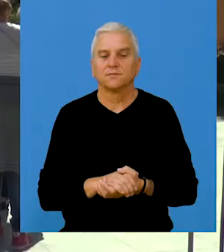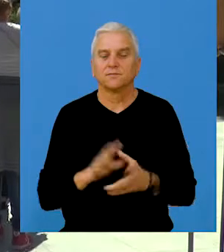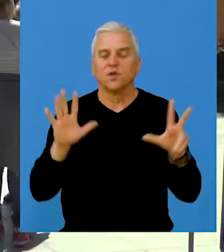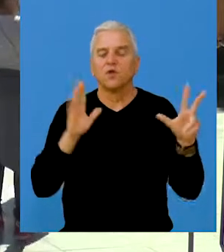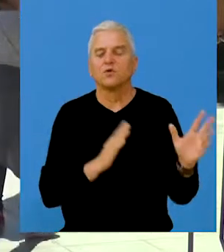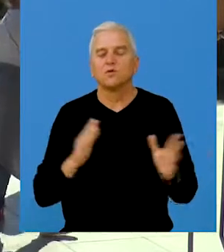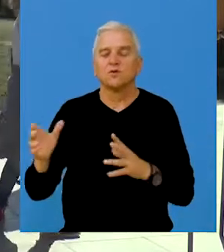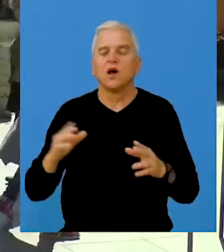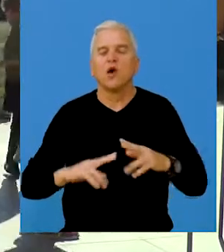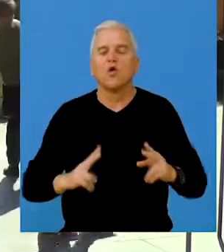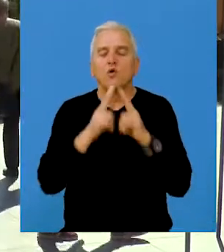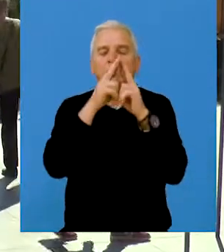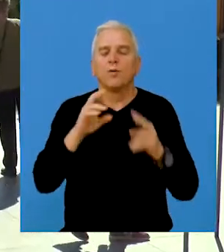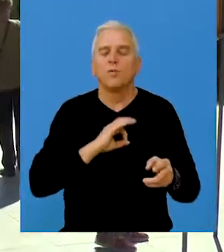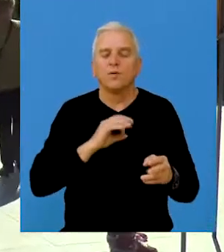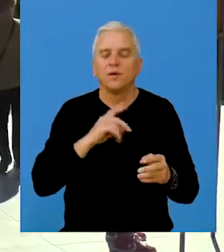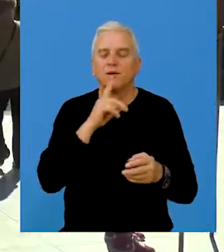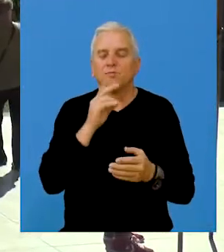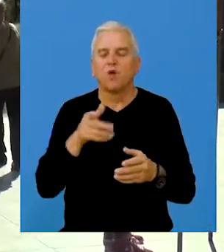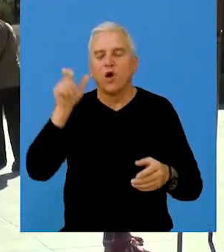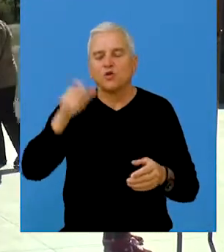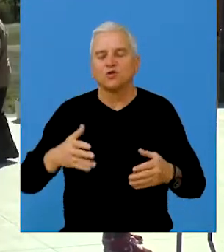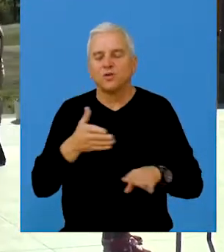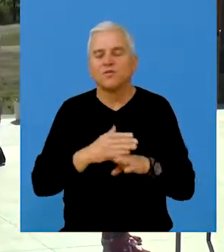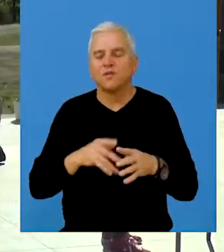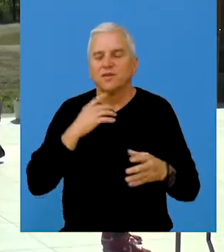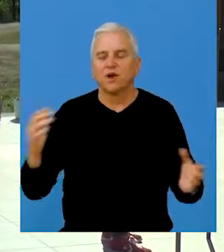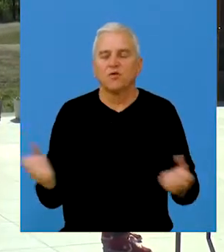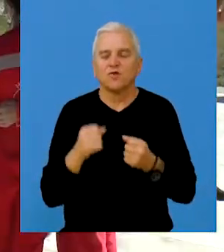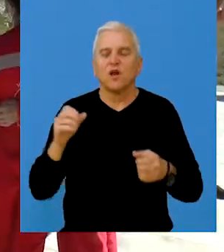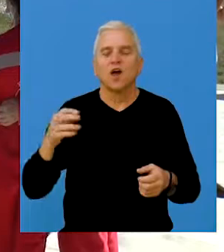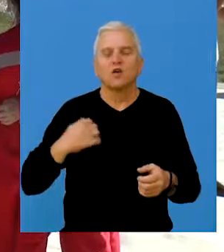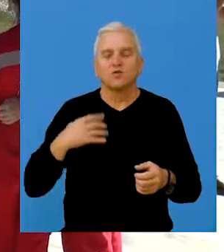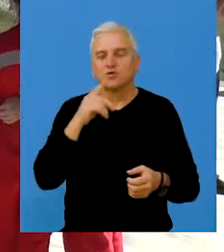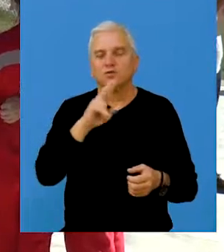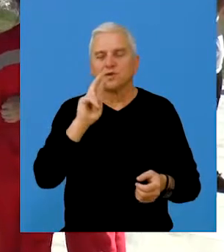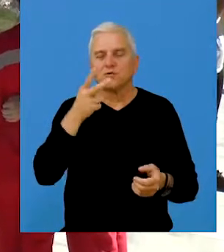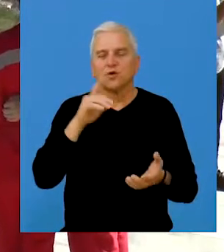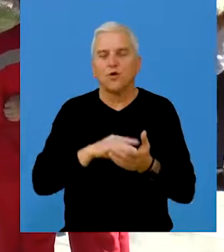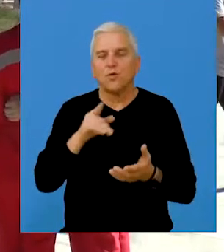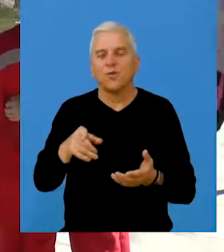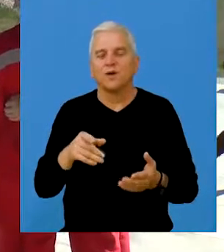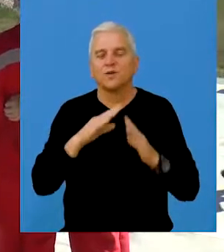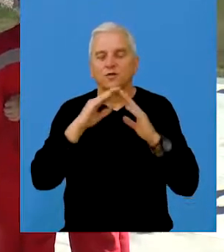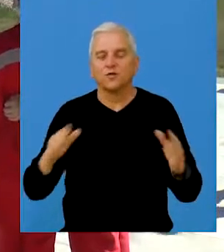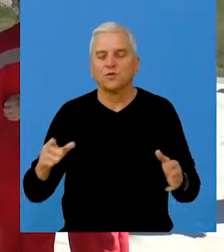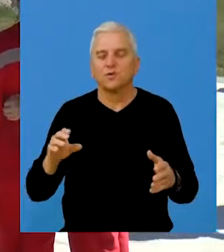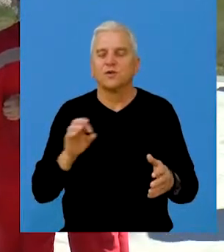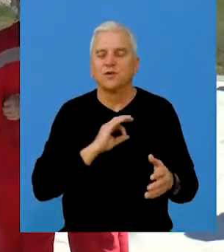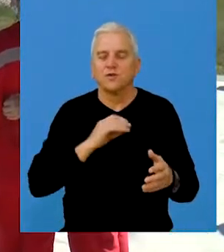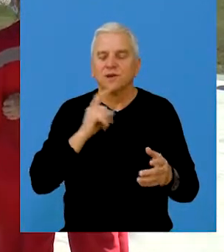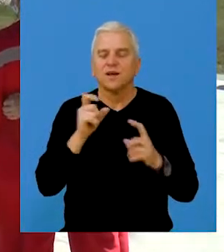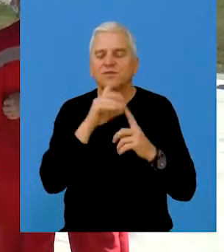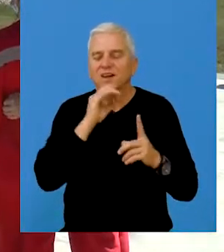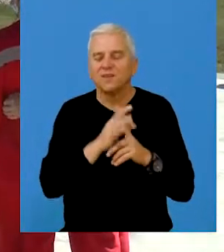Osmi pored ukup Bečeja za osobe sa invaliditetom osvojila je ekipa iz Subotice, drugo mesto zauzili su domaćini